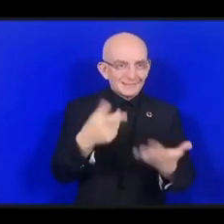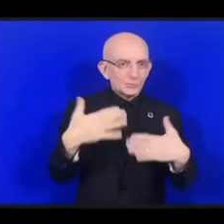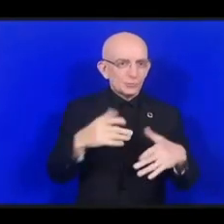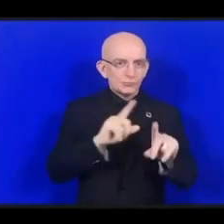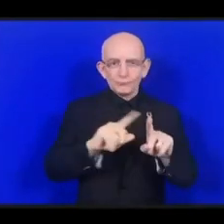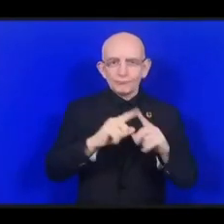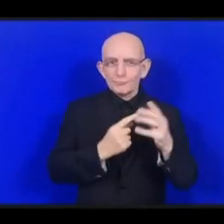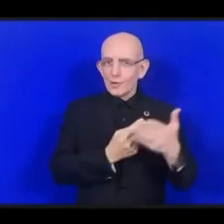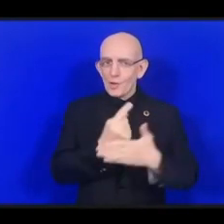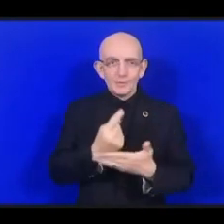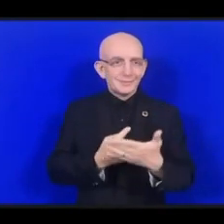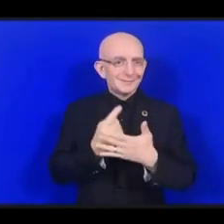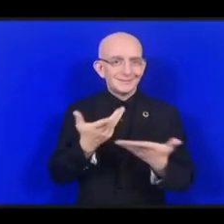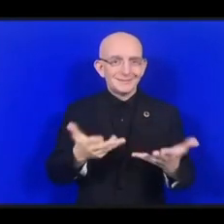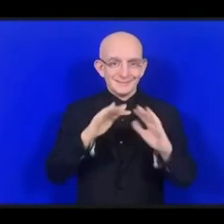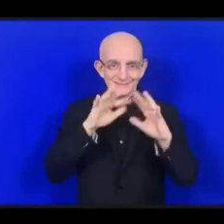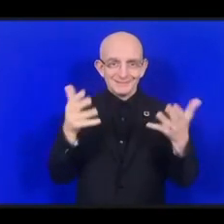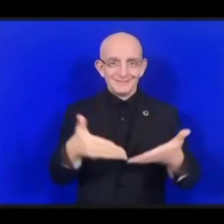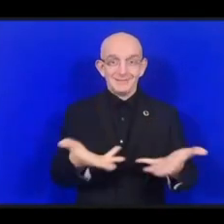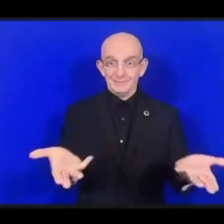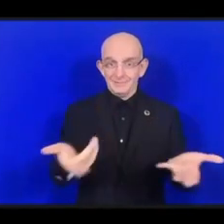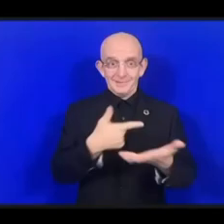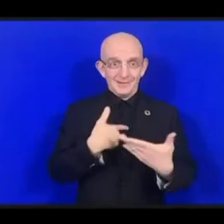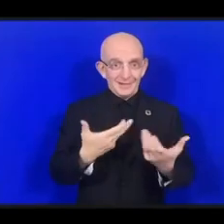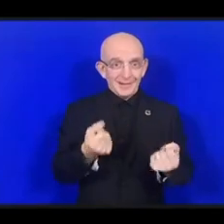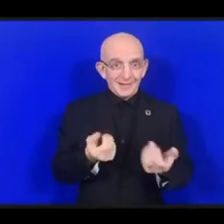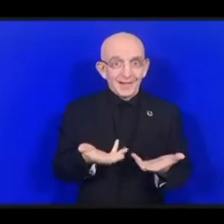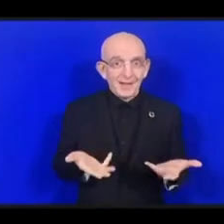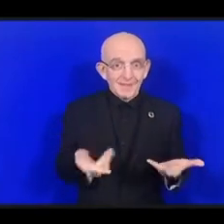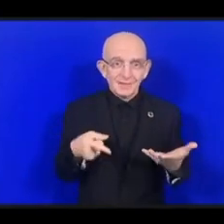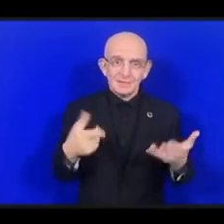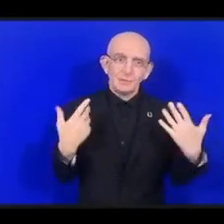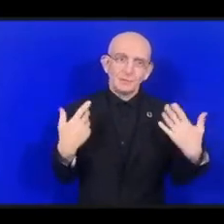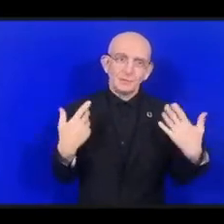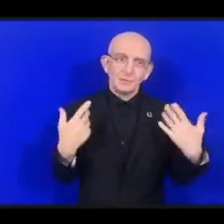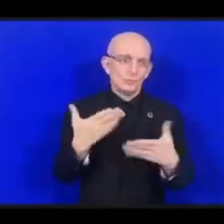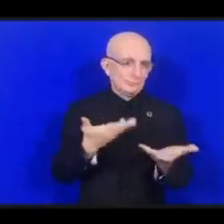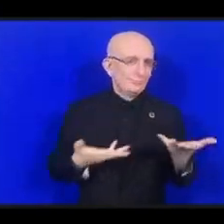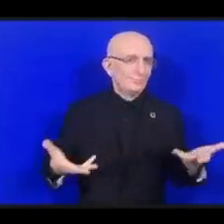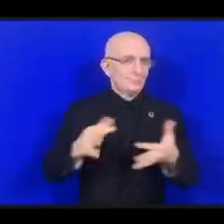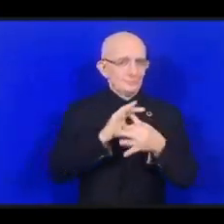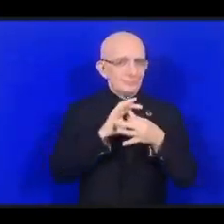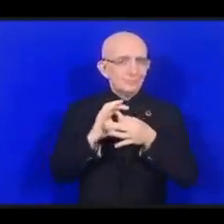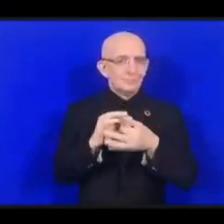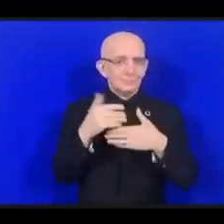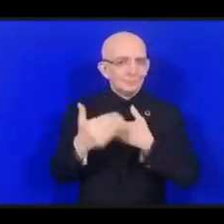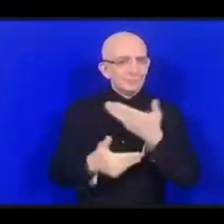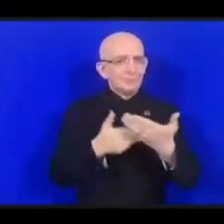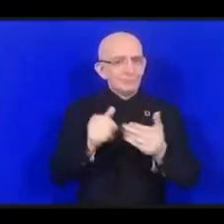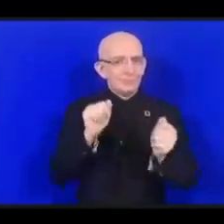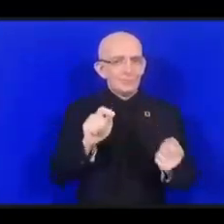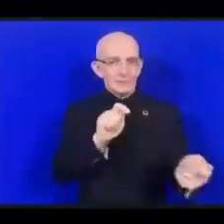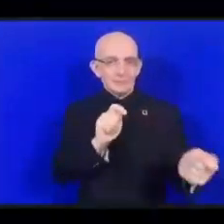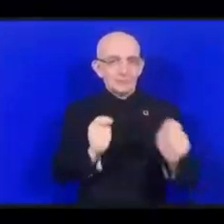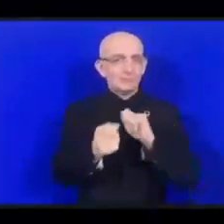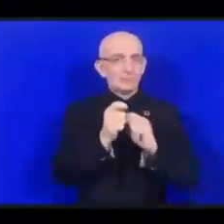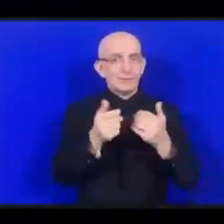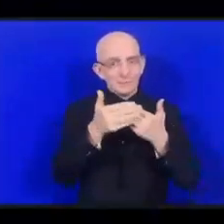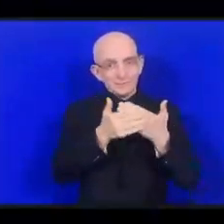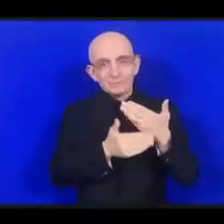завтрашнем дне, где креативная энергия людей может превращаться в реальность, становясь